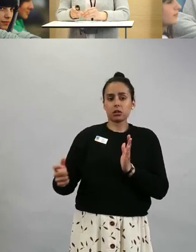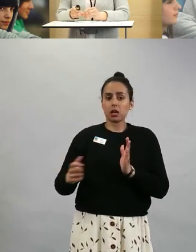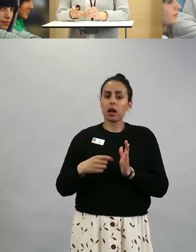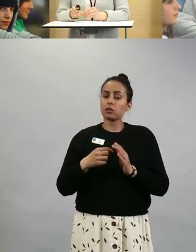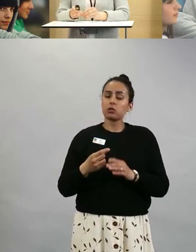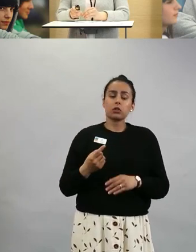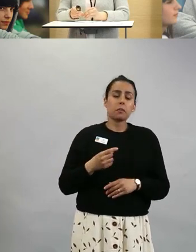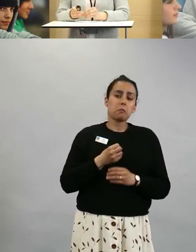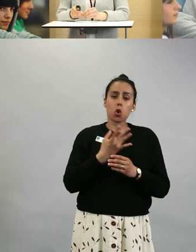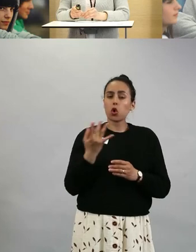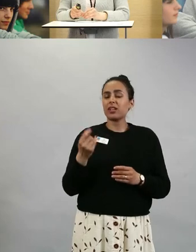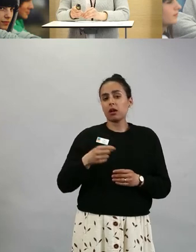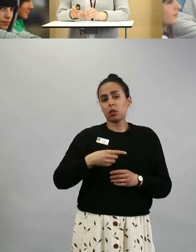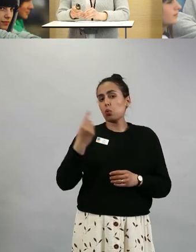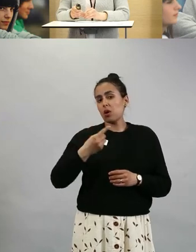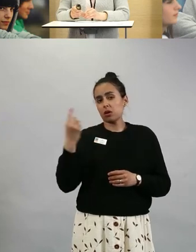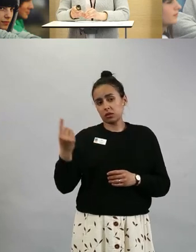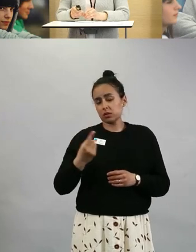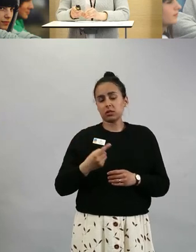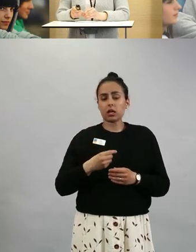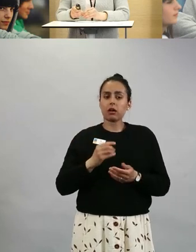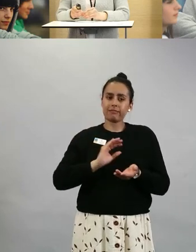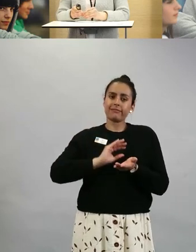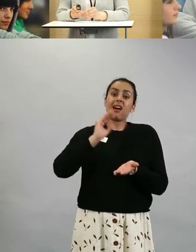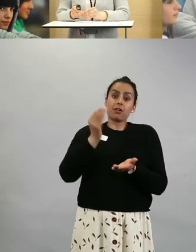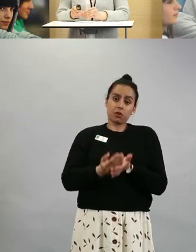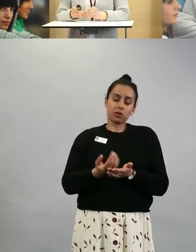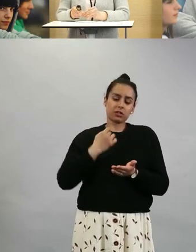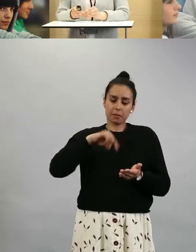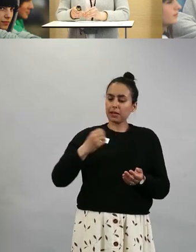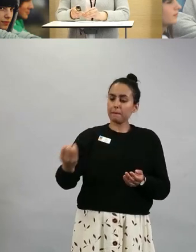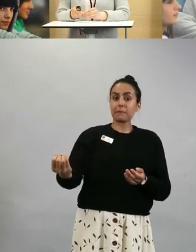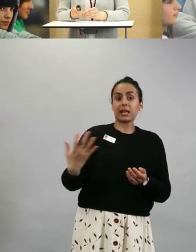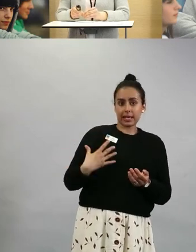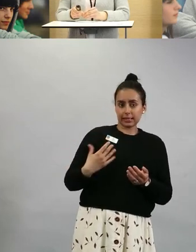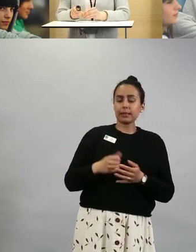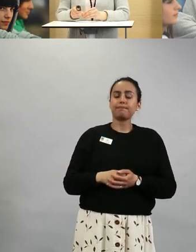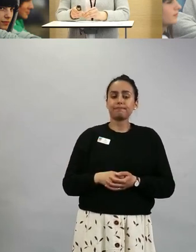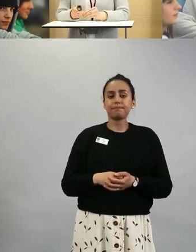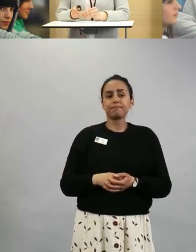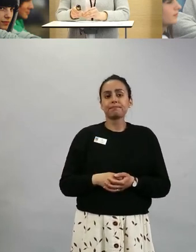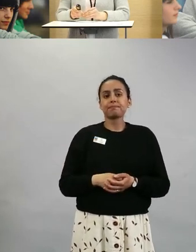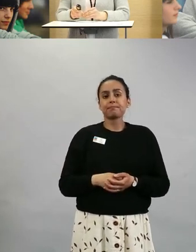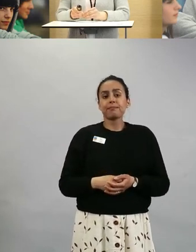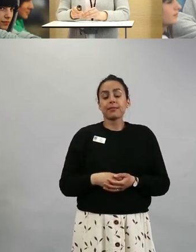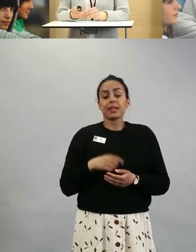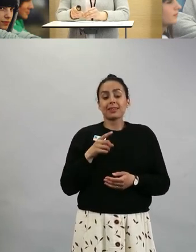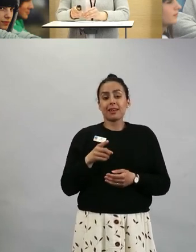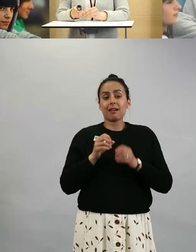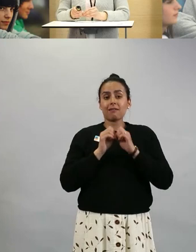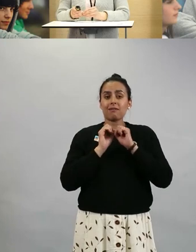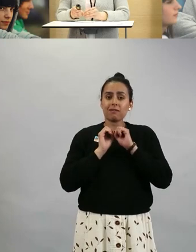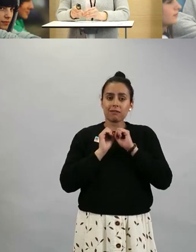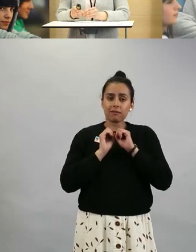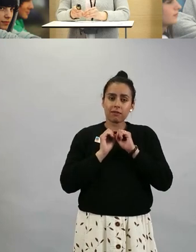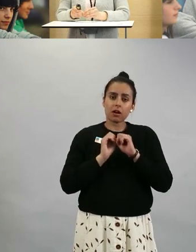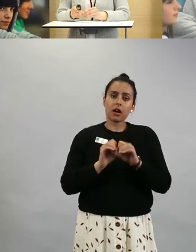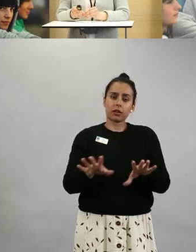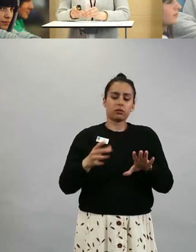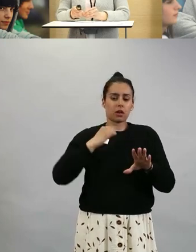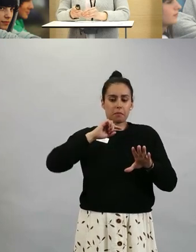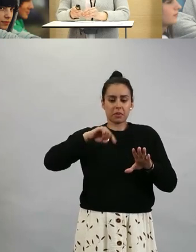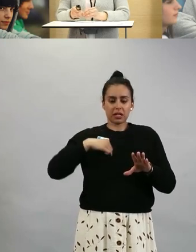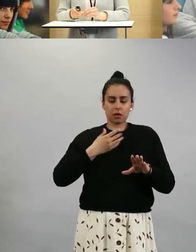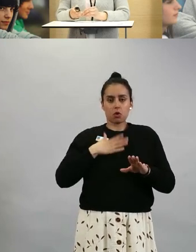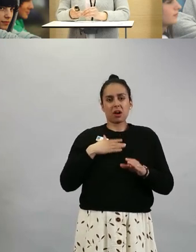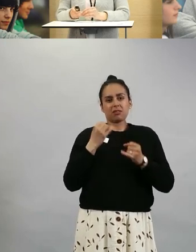annoksia rokotteita. Ja tässä on nyt sitten tietysti vaikuttaa niihin meidän lopullisiin määriin